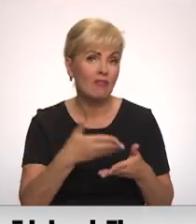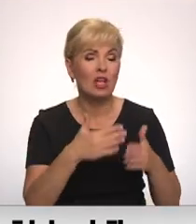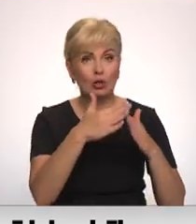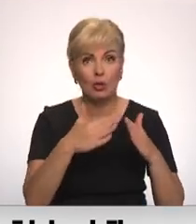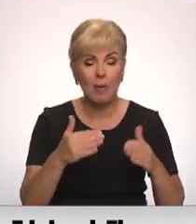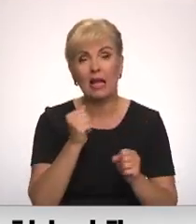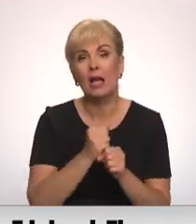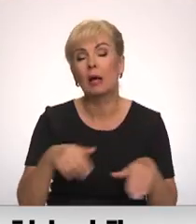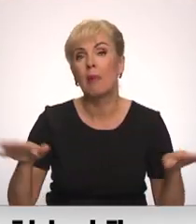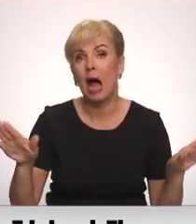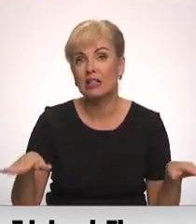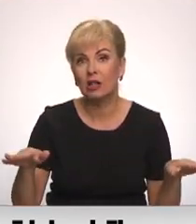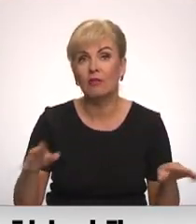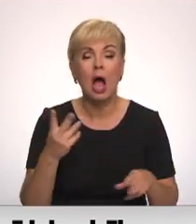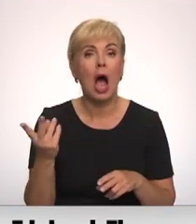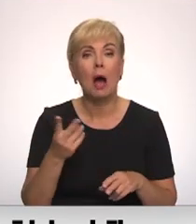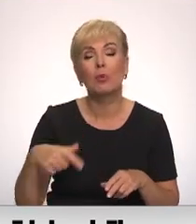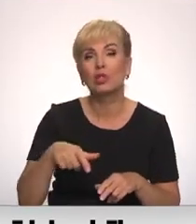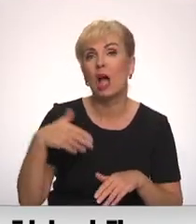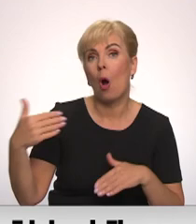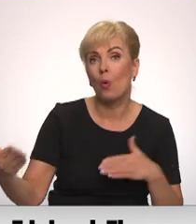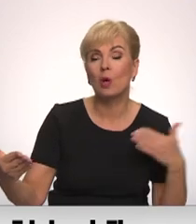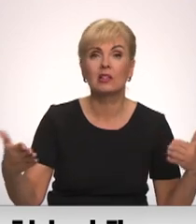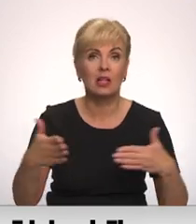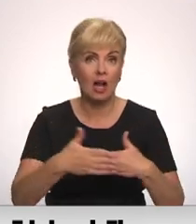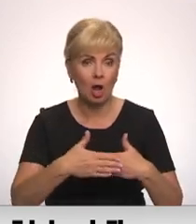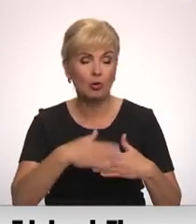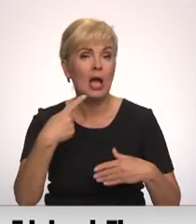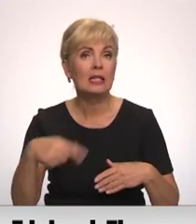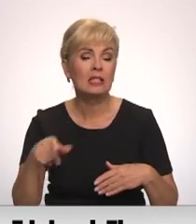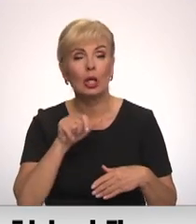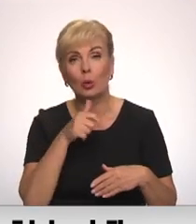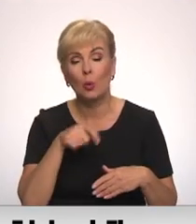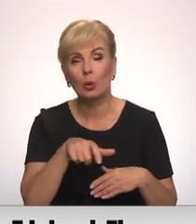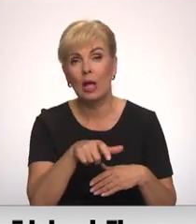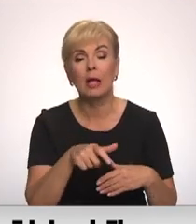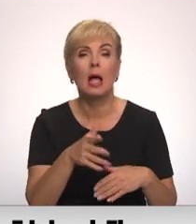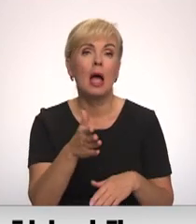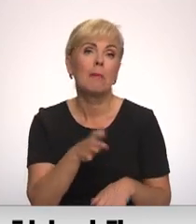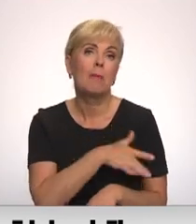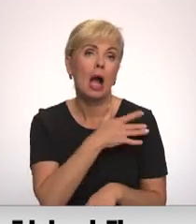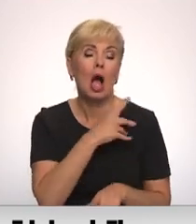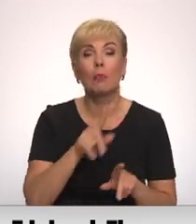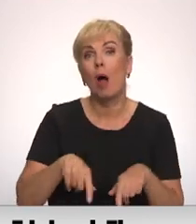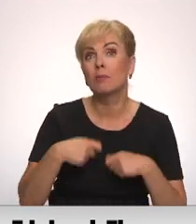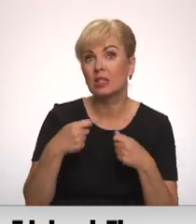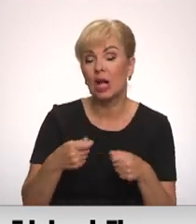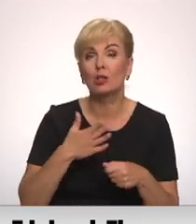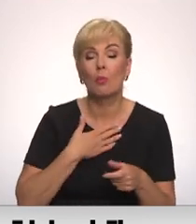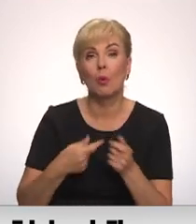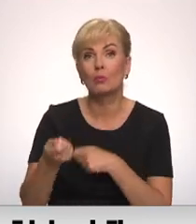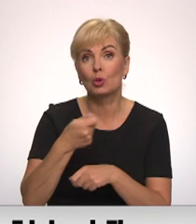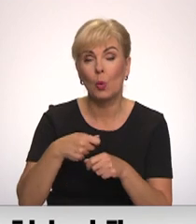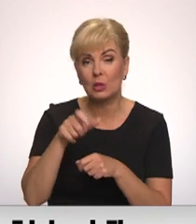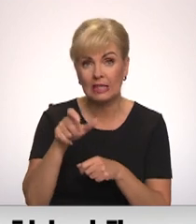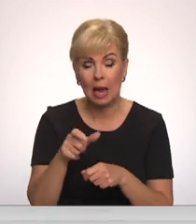aizkrauklis novada abos Daugavas krastos, bet arī citus ūdens atpūtas pakalpojums niedzējus. Mūsu uzņēmēja slēdza